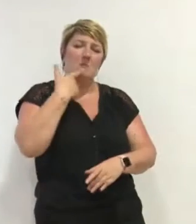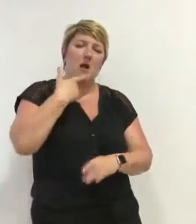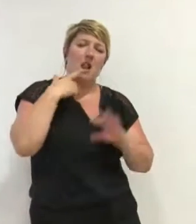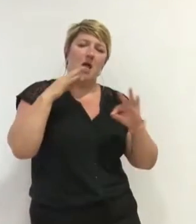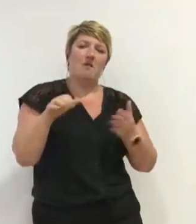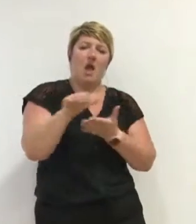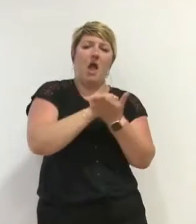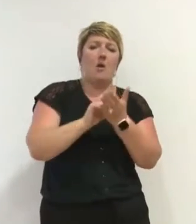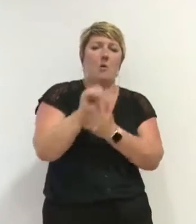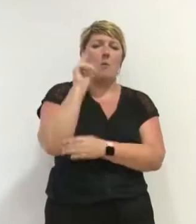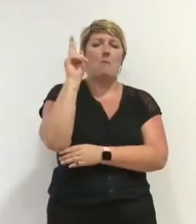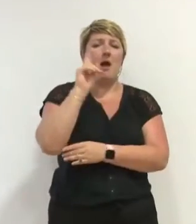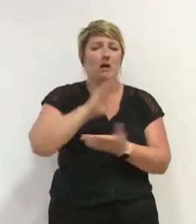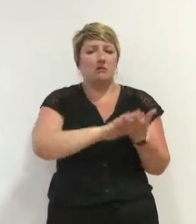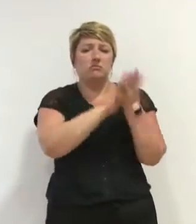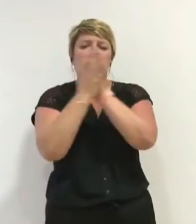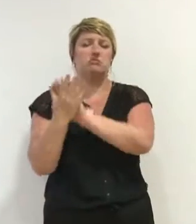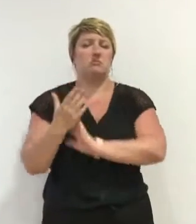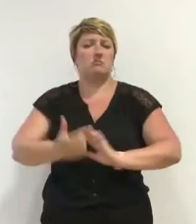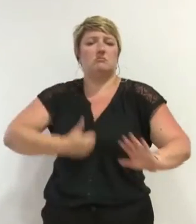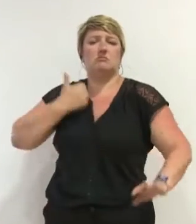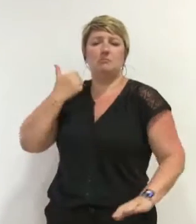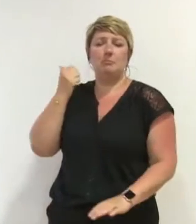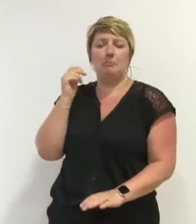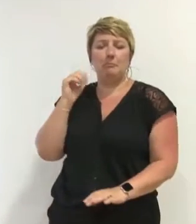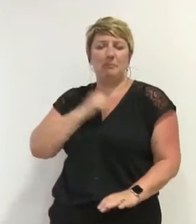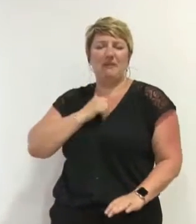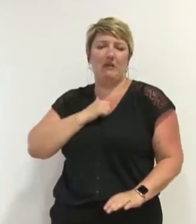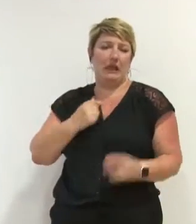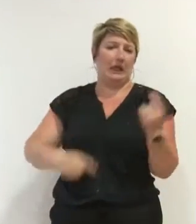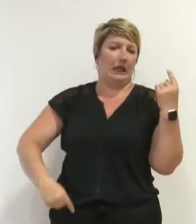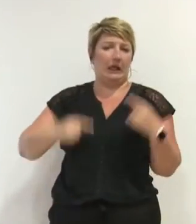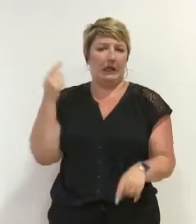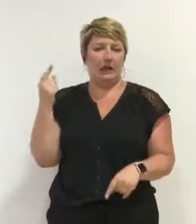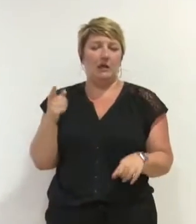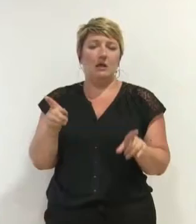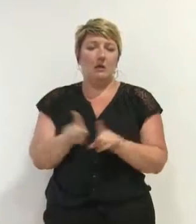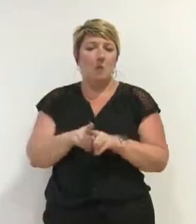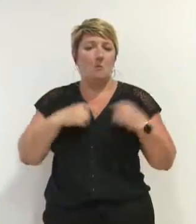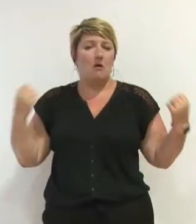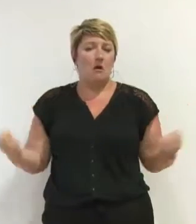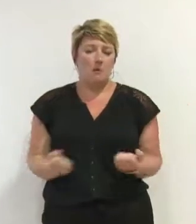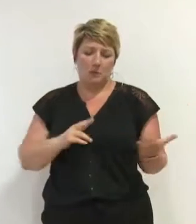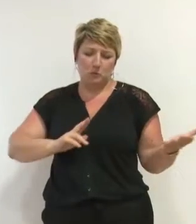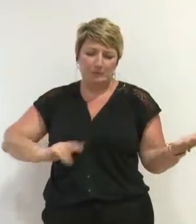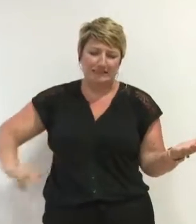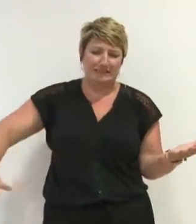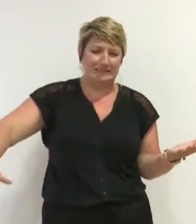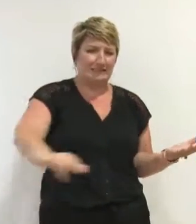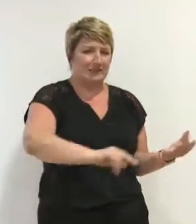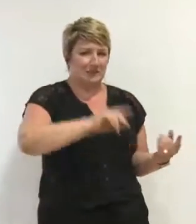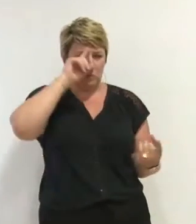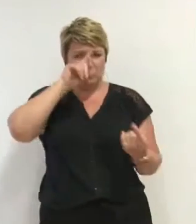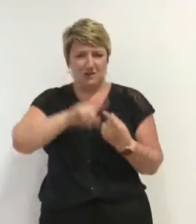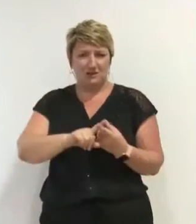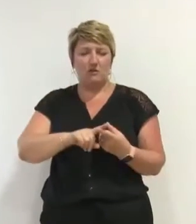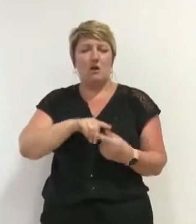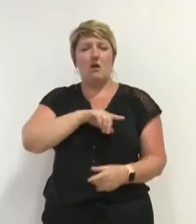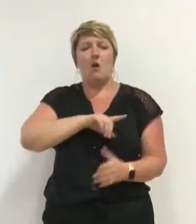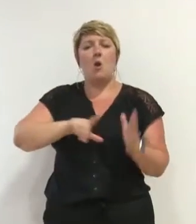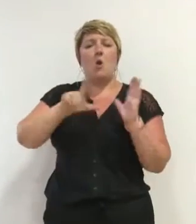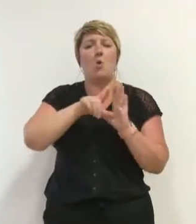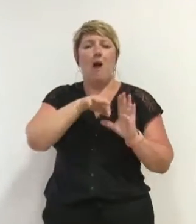'aéroport de Paris et la campagne de signature engagée pour atteindre les 4 millions de soutien au projet de loi référendaire,